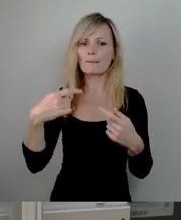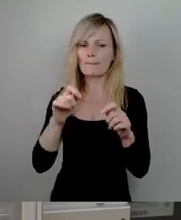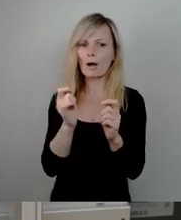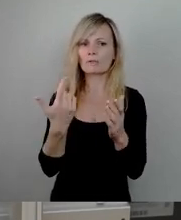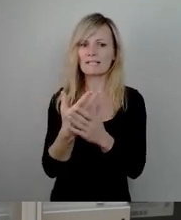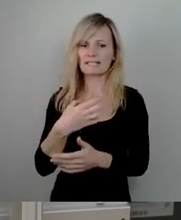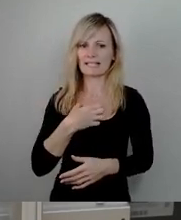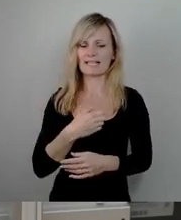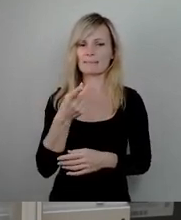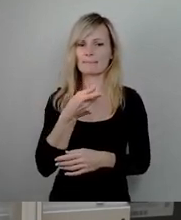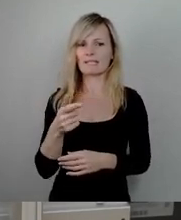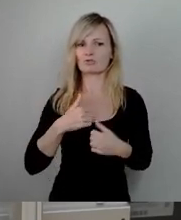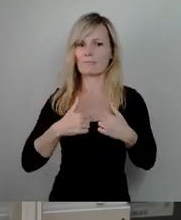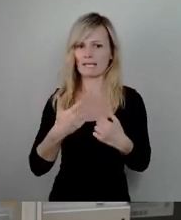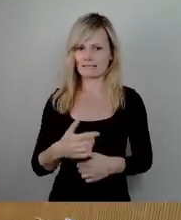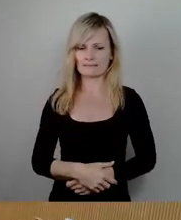-Pieschen-Bades.